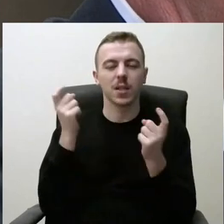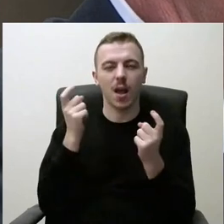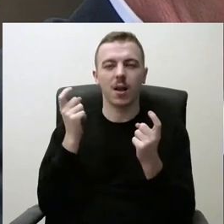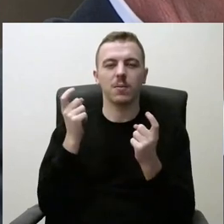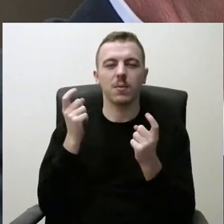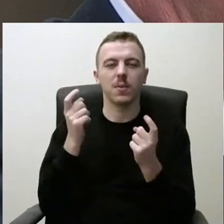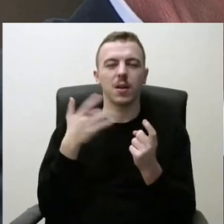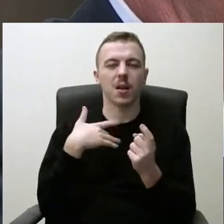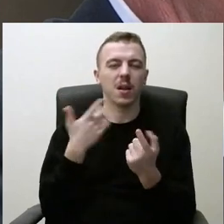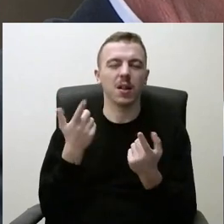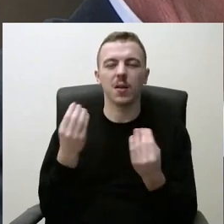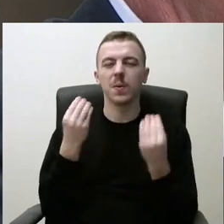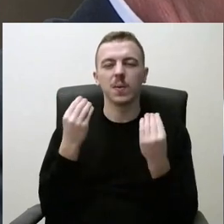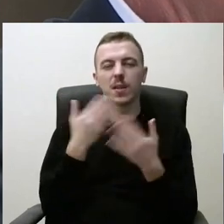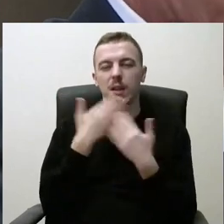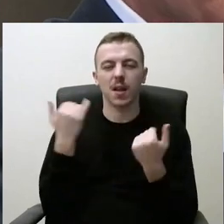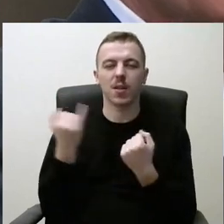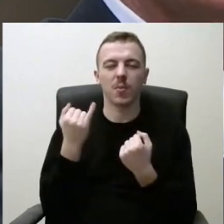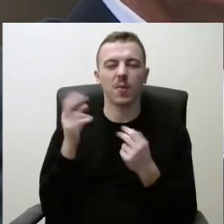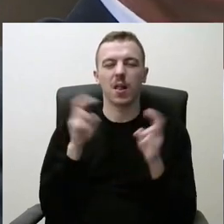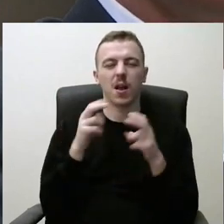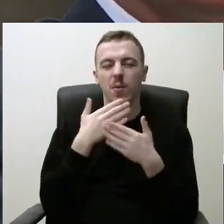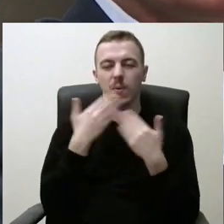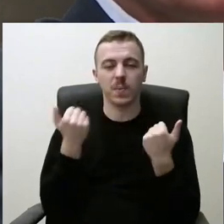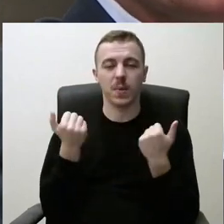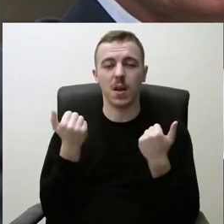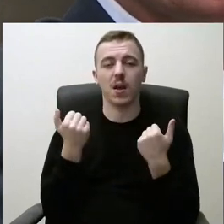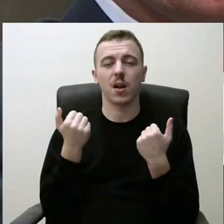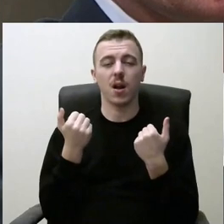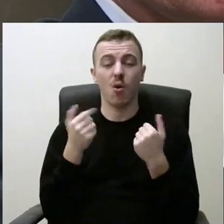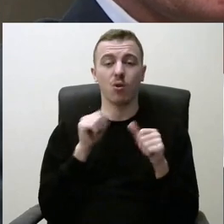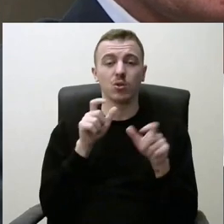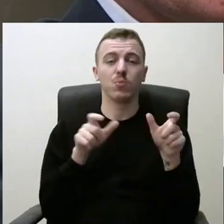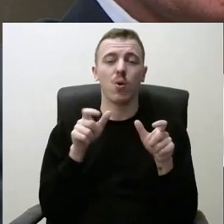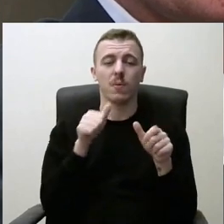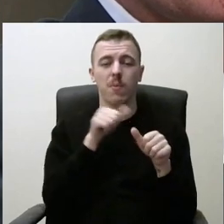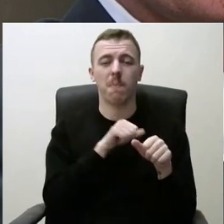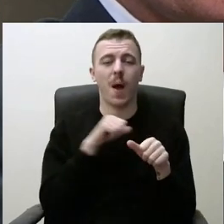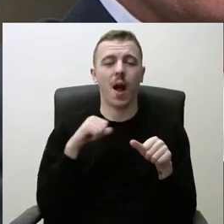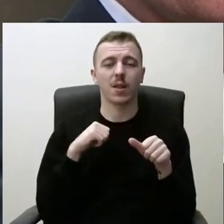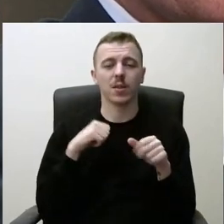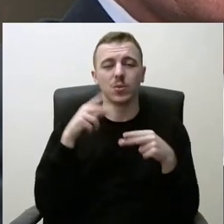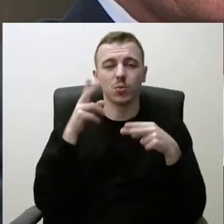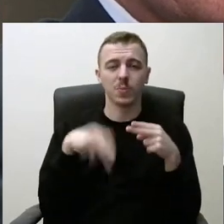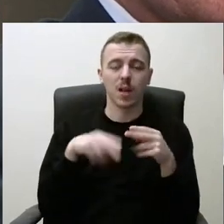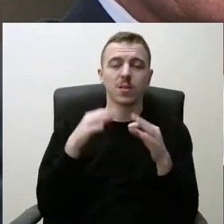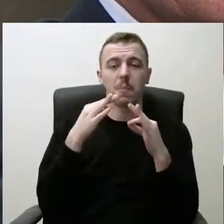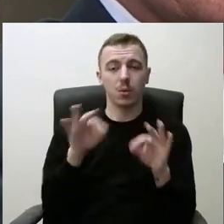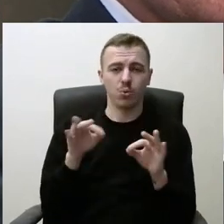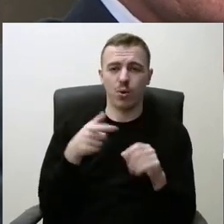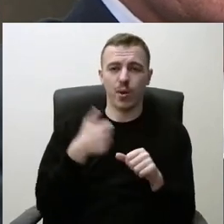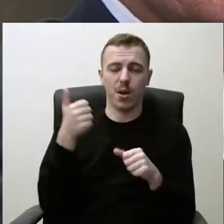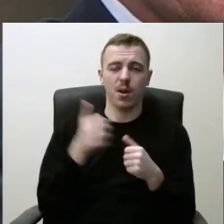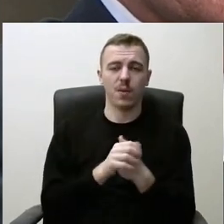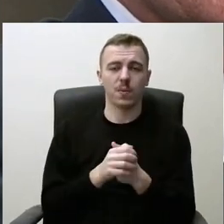nesužavi ir nėra tiek lankomi, kiek žmonės, kurios patys nusprendžia ir pasiūlo. Tai,